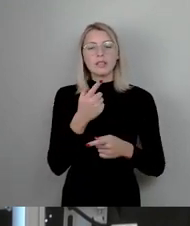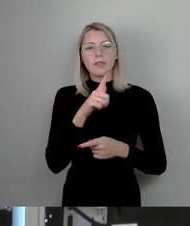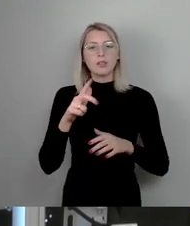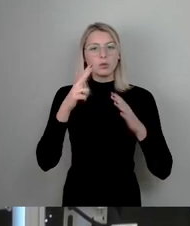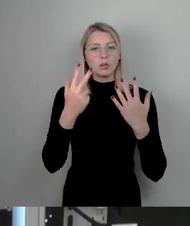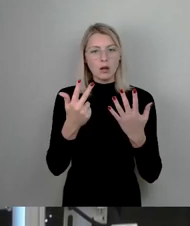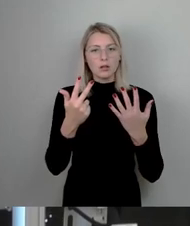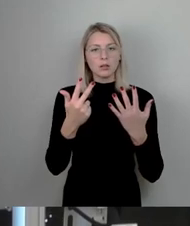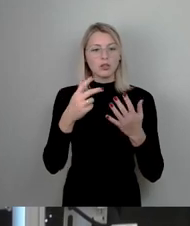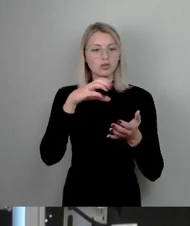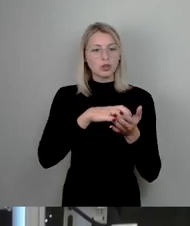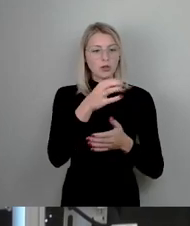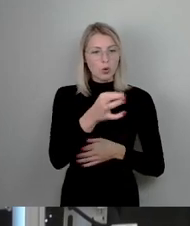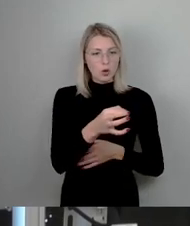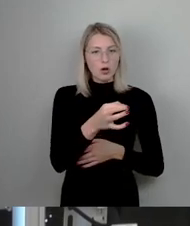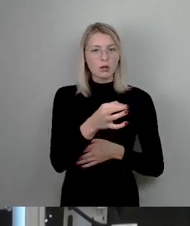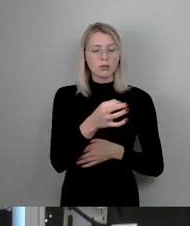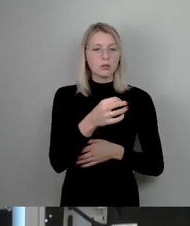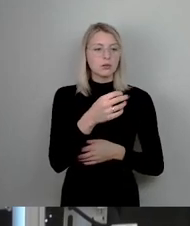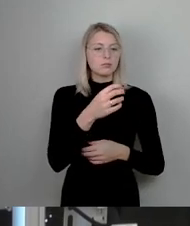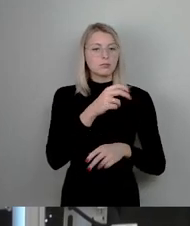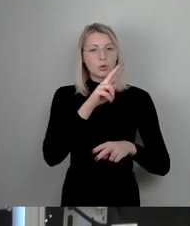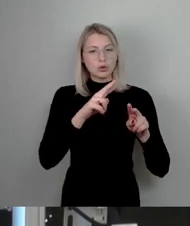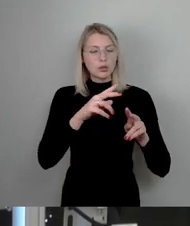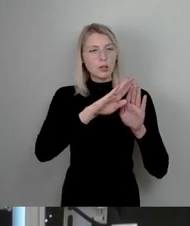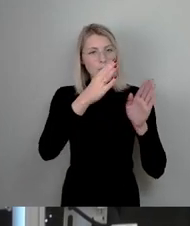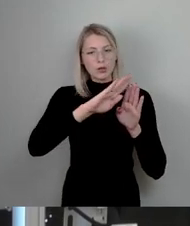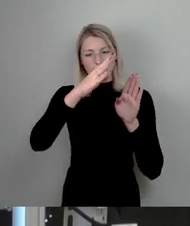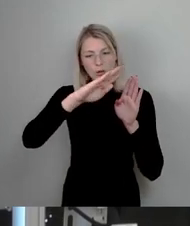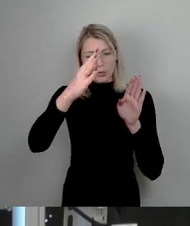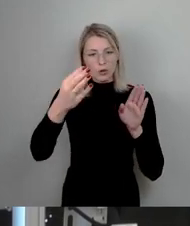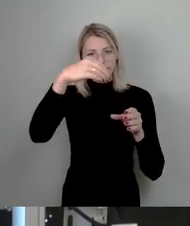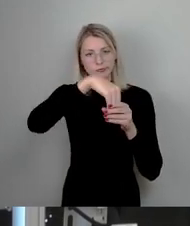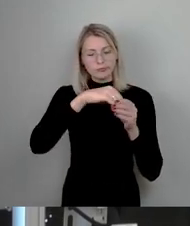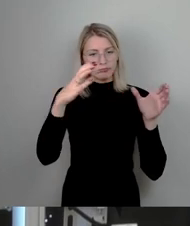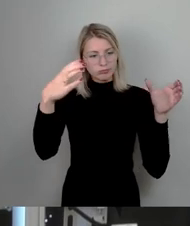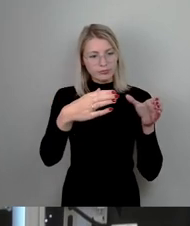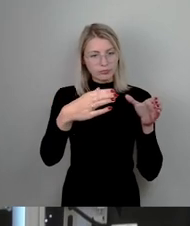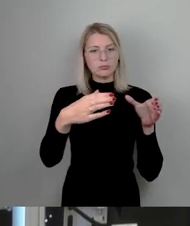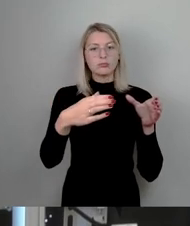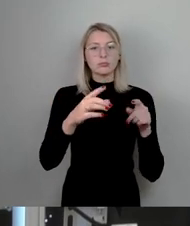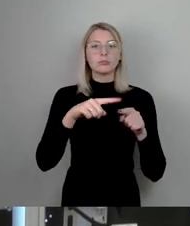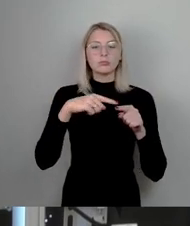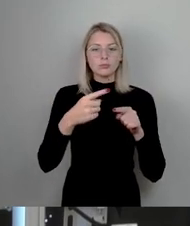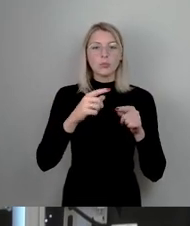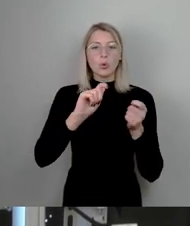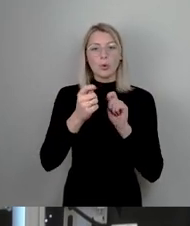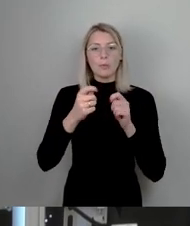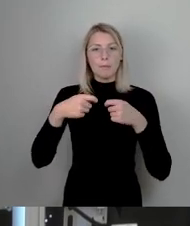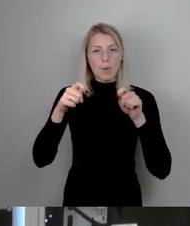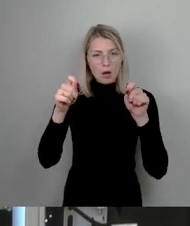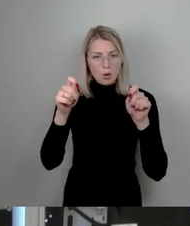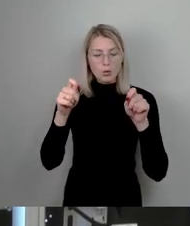mehrere Gebäude zusammengefasst wurden und umgebaut wurden, können